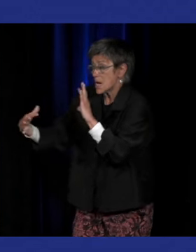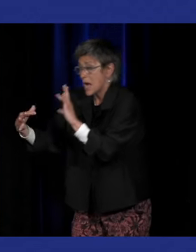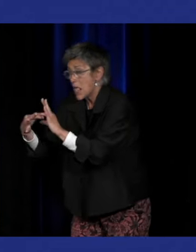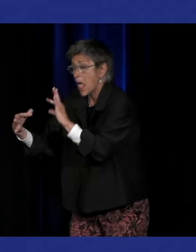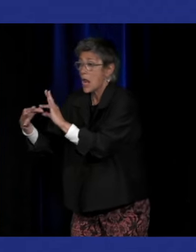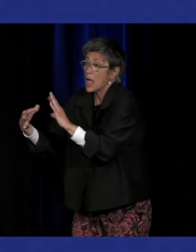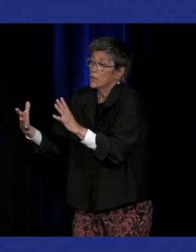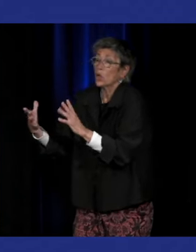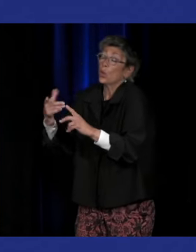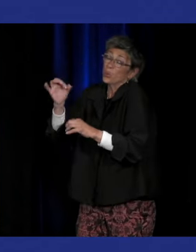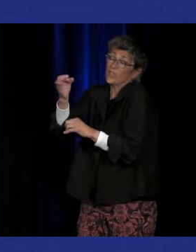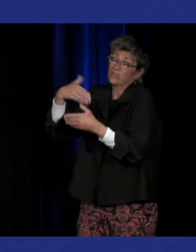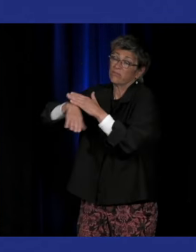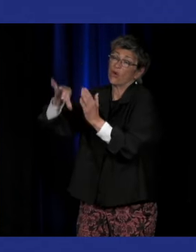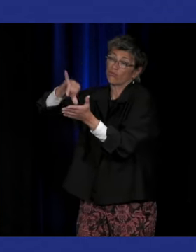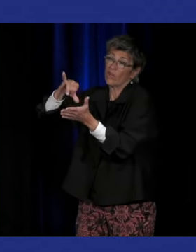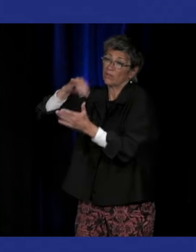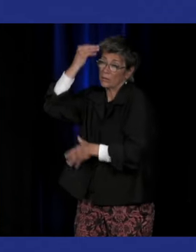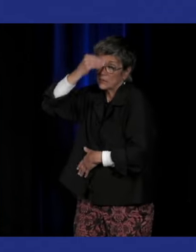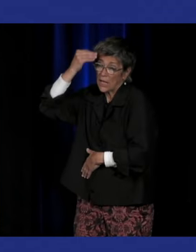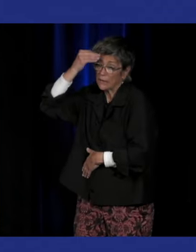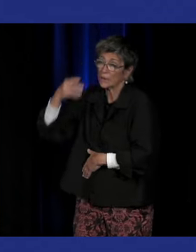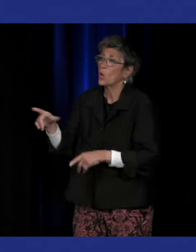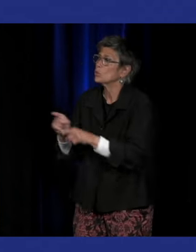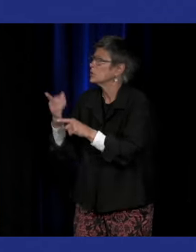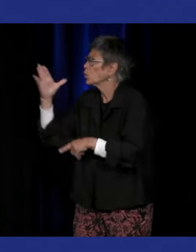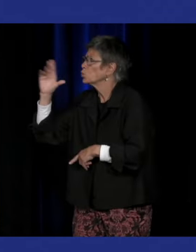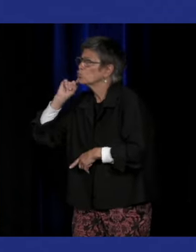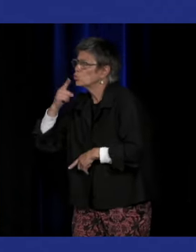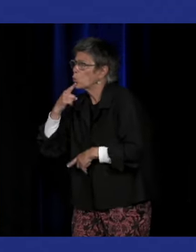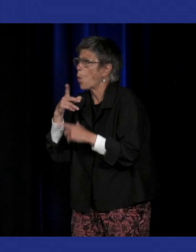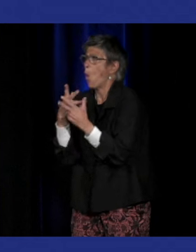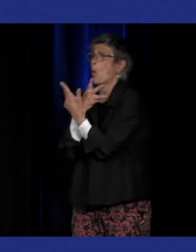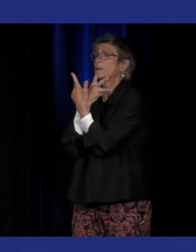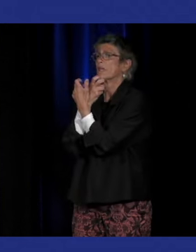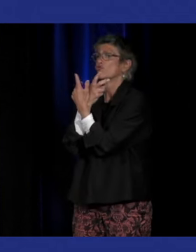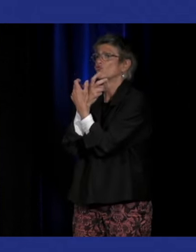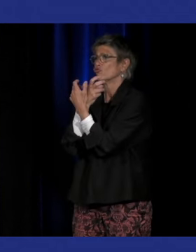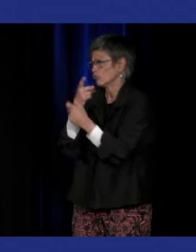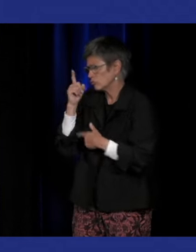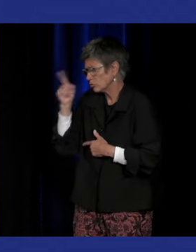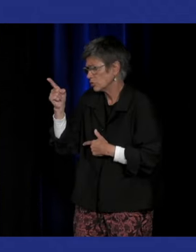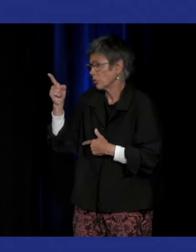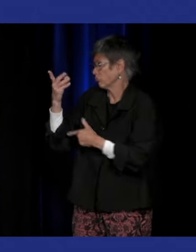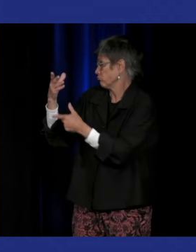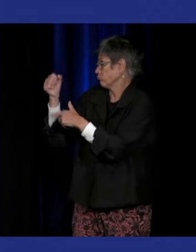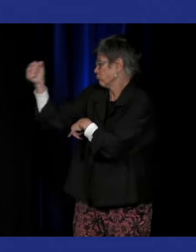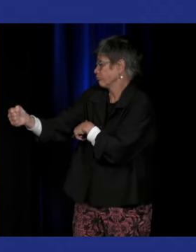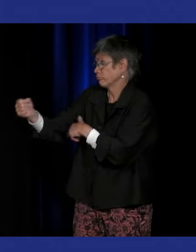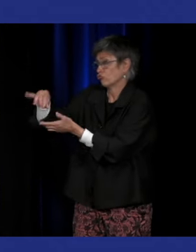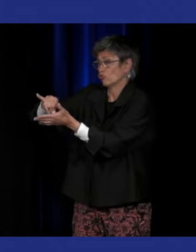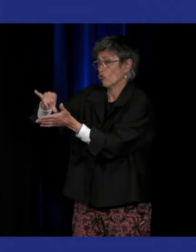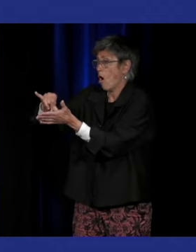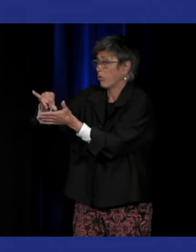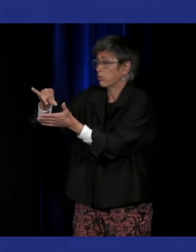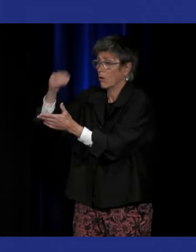dans le centre psychiatrique donc il y a un autre cas d'un sourd autrichien aussi dans les centres psychiatriques où on